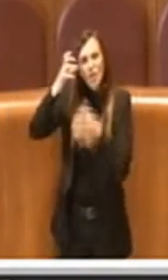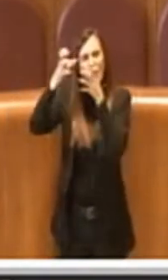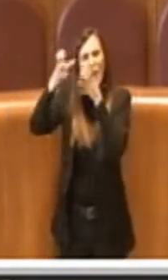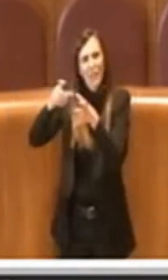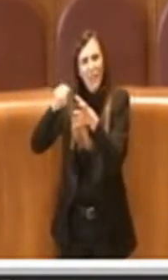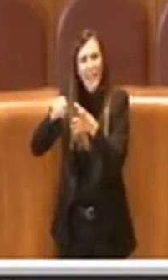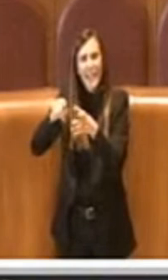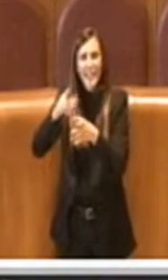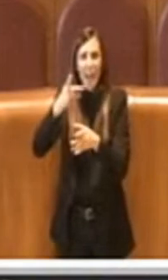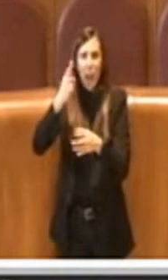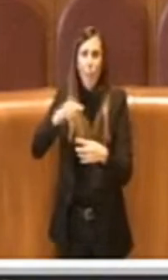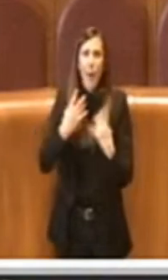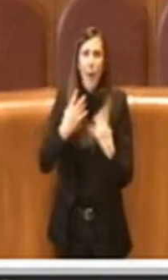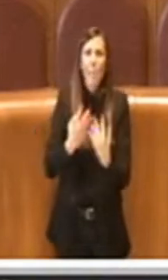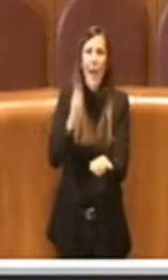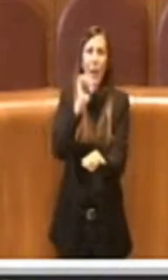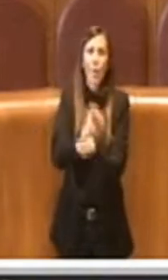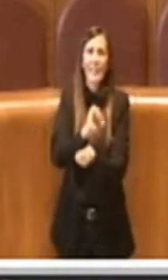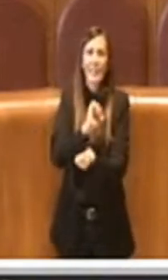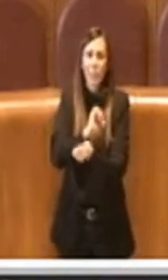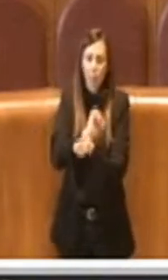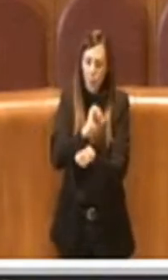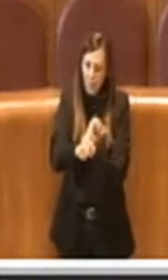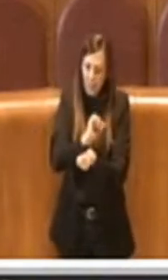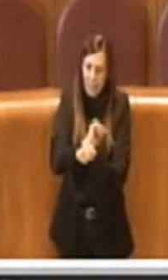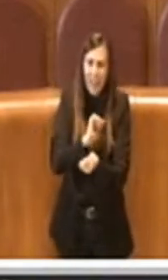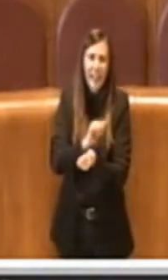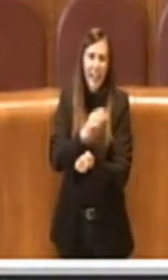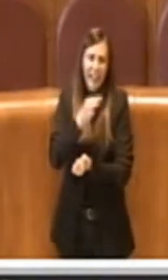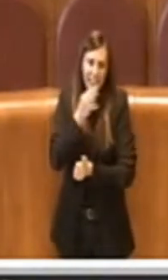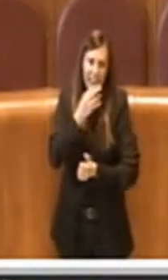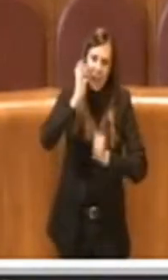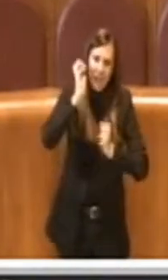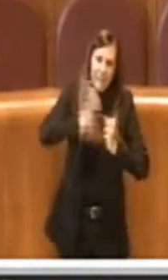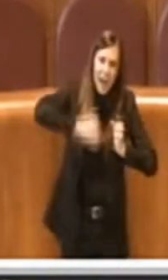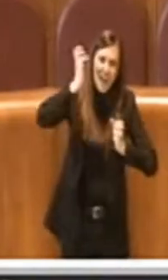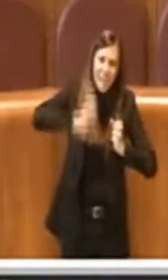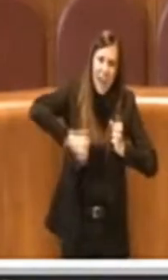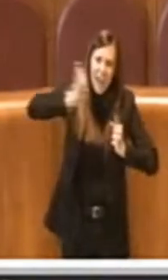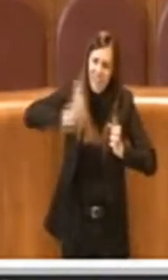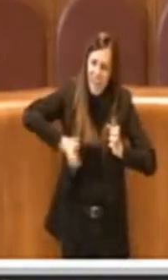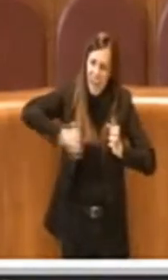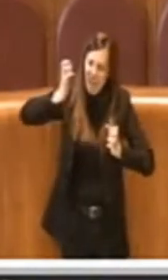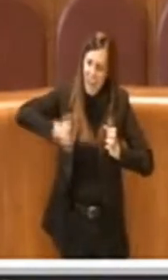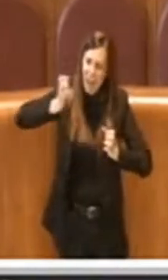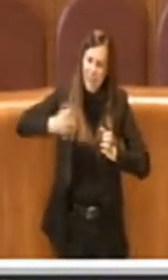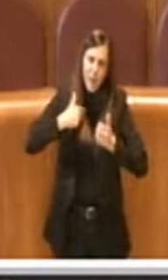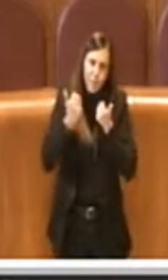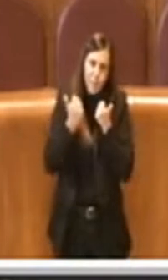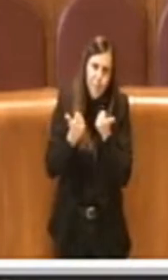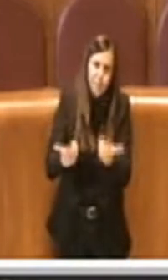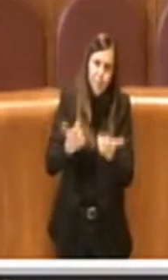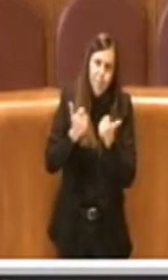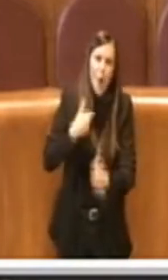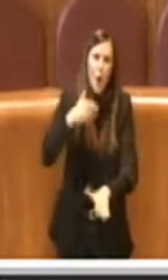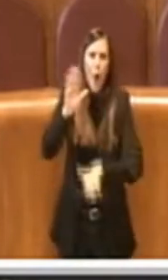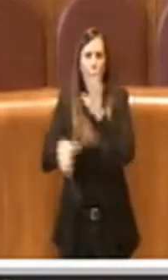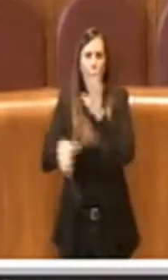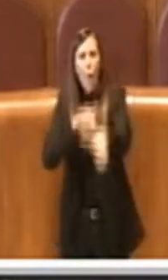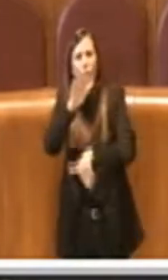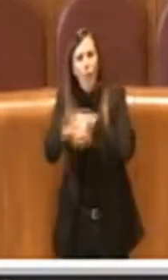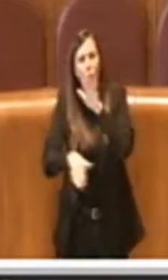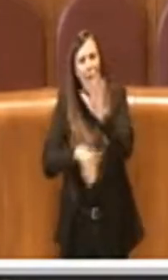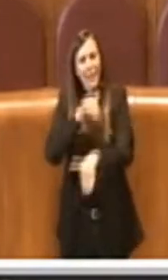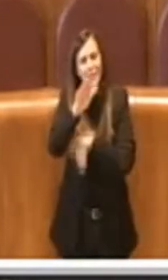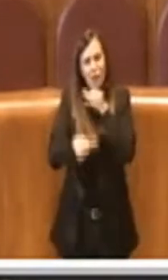Tiburtina e un altro che mi viene in mente su cui abbiamo fatto numerosissime convocazioni proprio